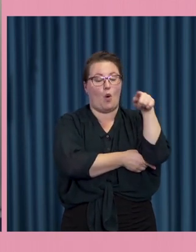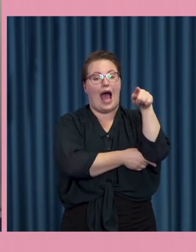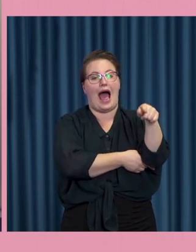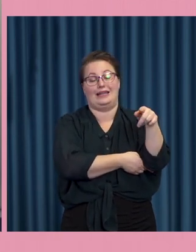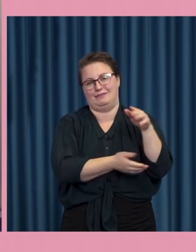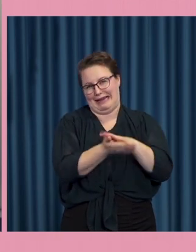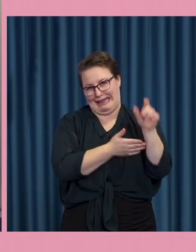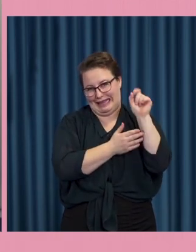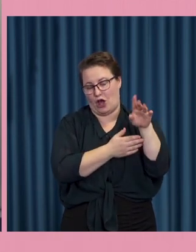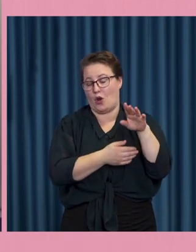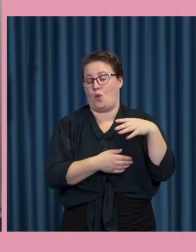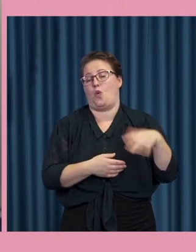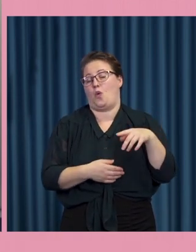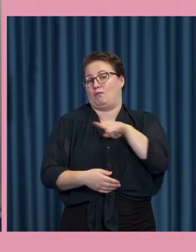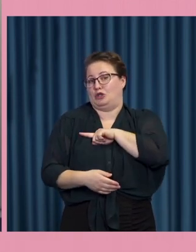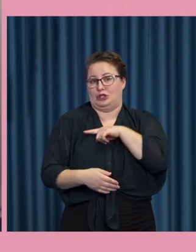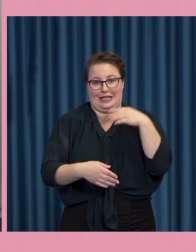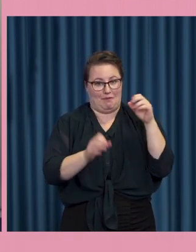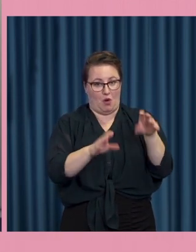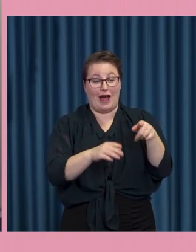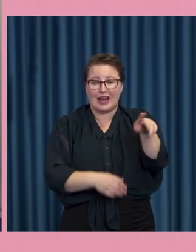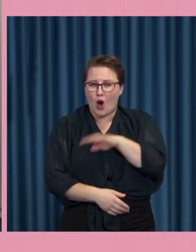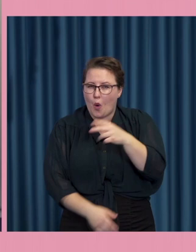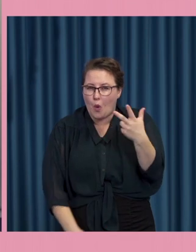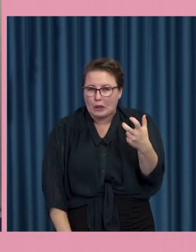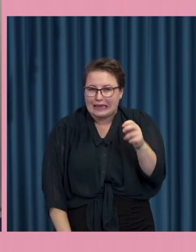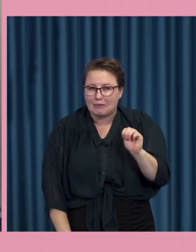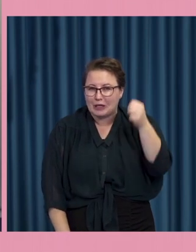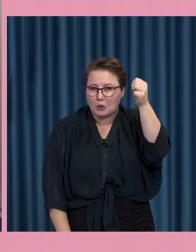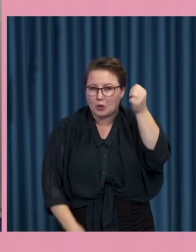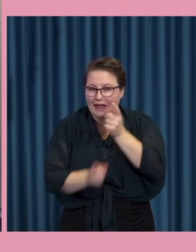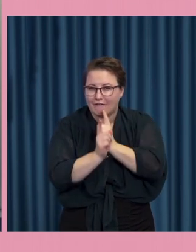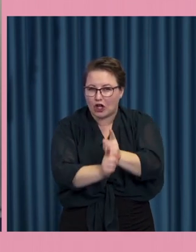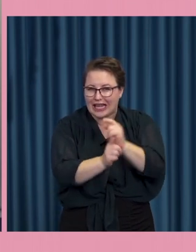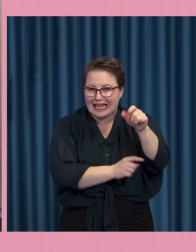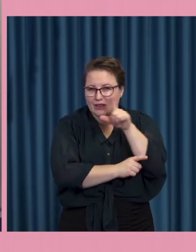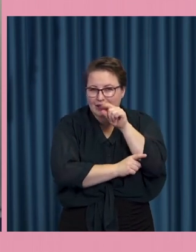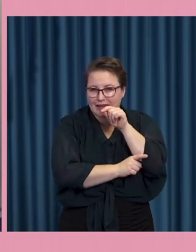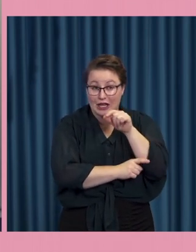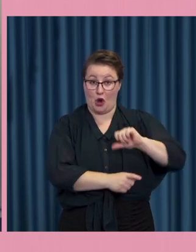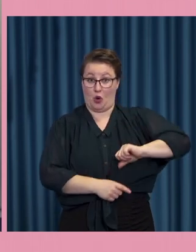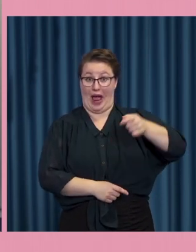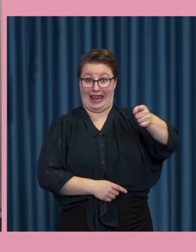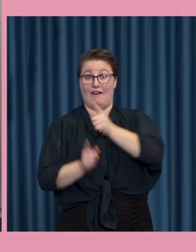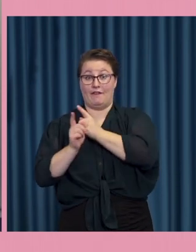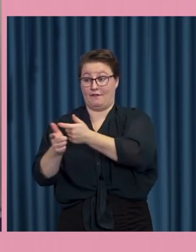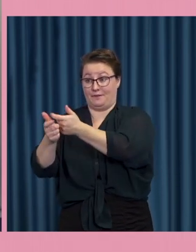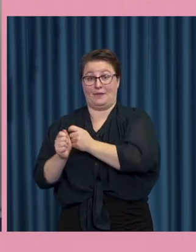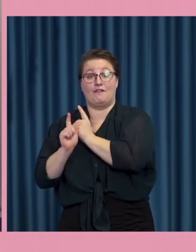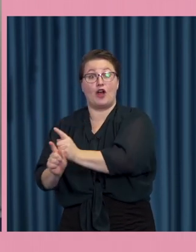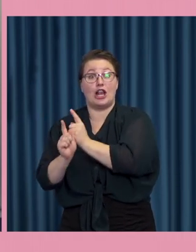sina uppåt 80 miljoner följare på Twitter. Sedan följer han 46 personer och